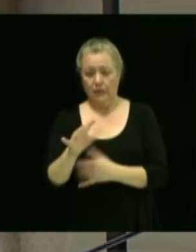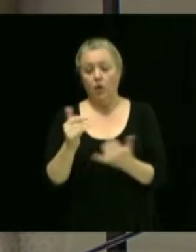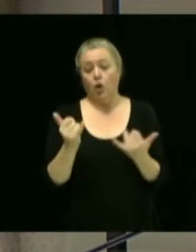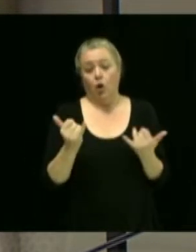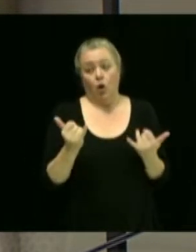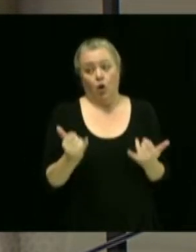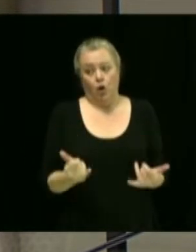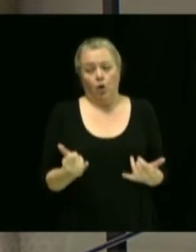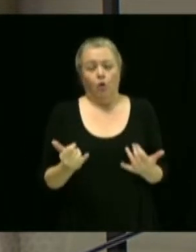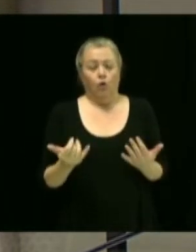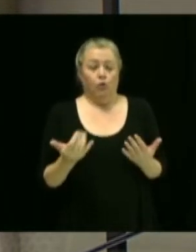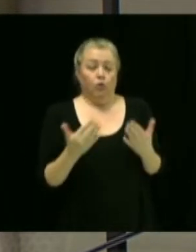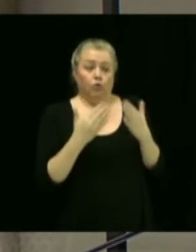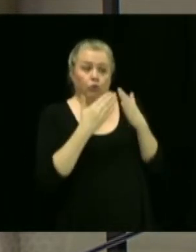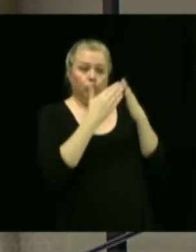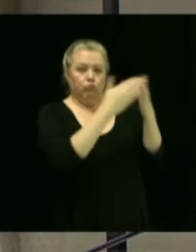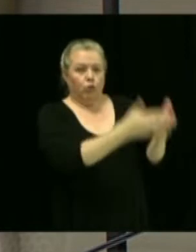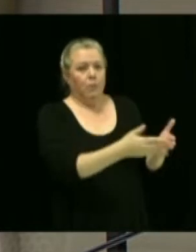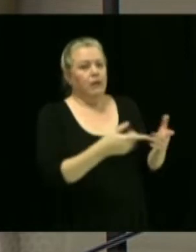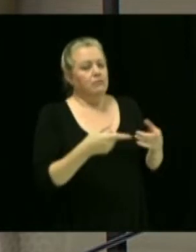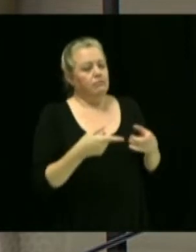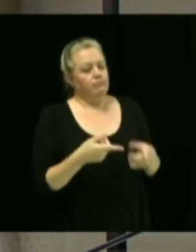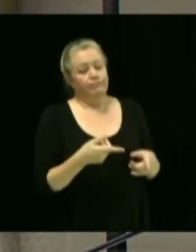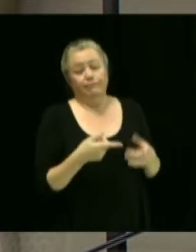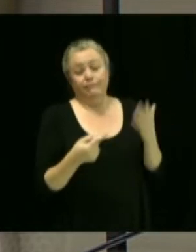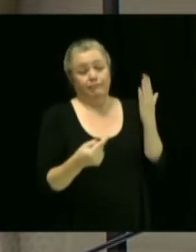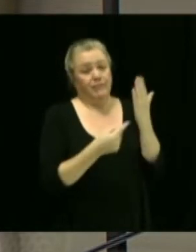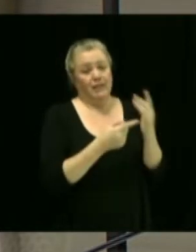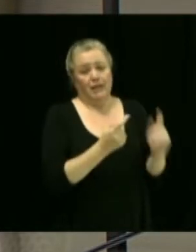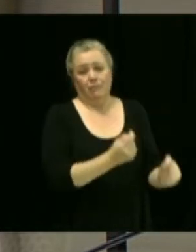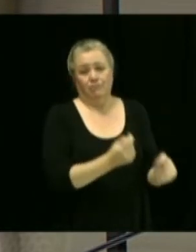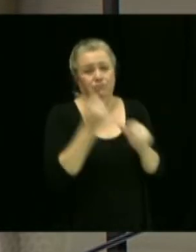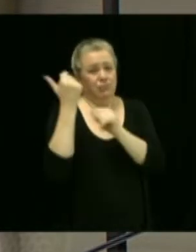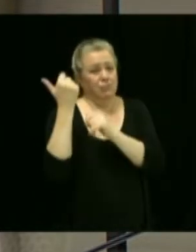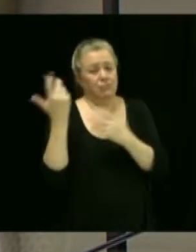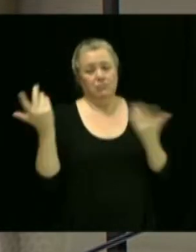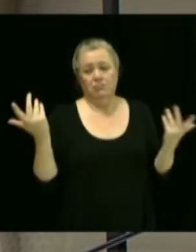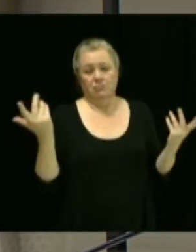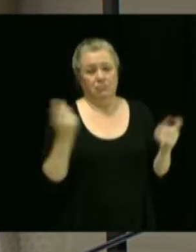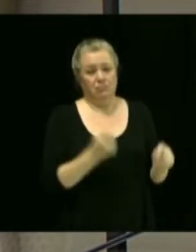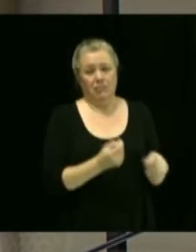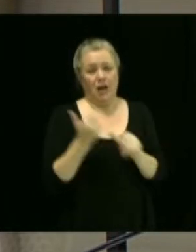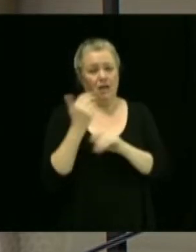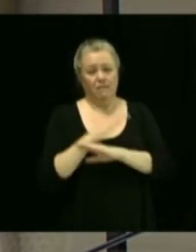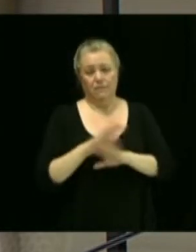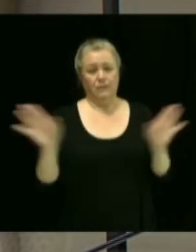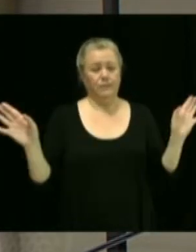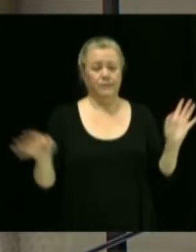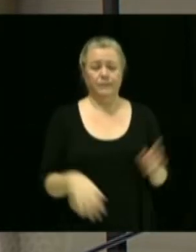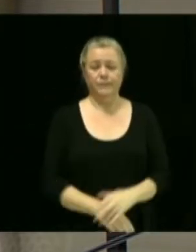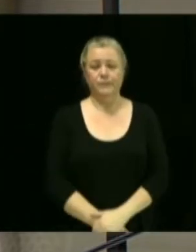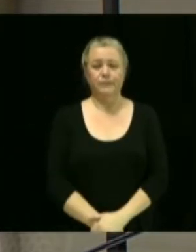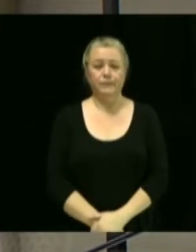ces comptes spéciaux irrécouvrables des livres de la municipalité.